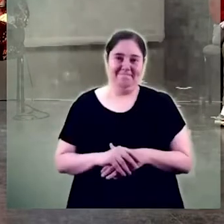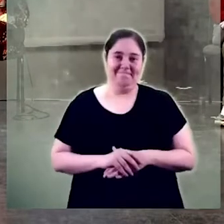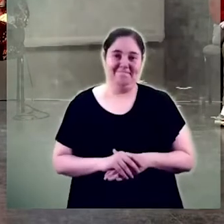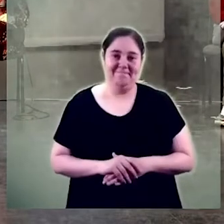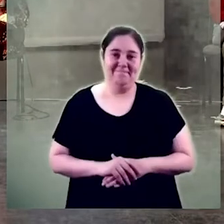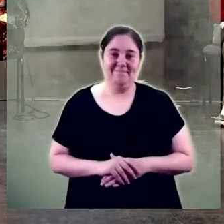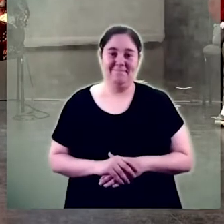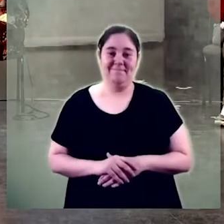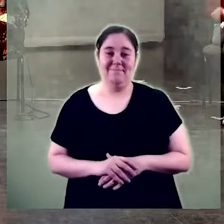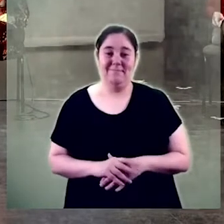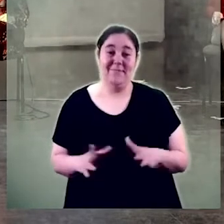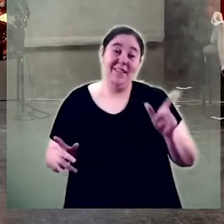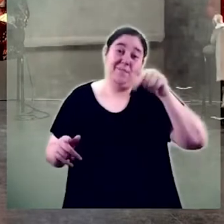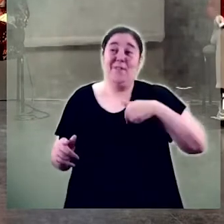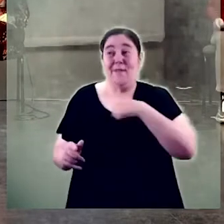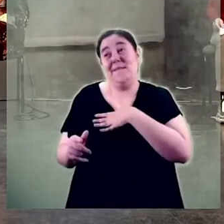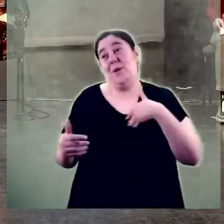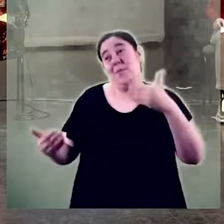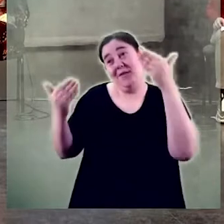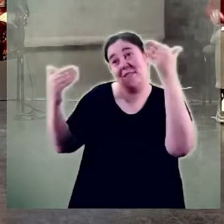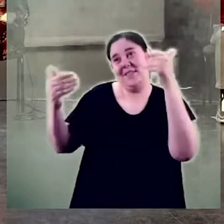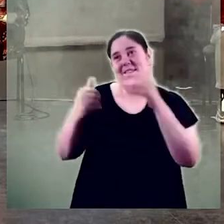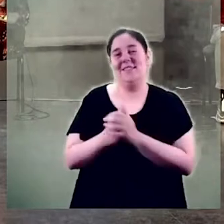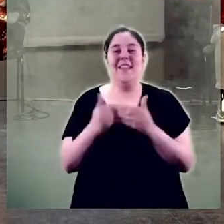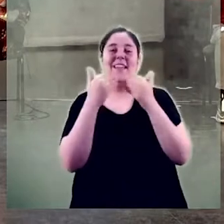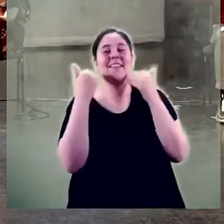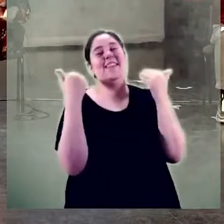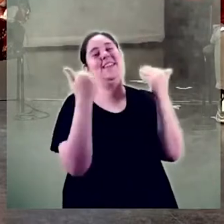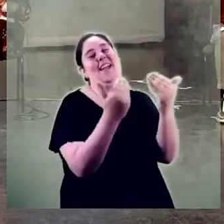felicitar-vos. Moltes gràcies.